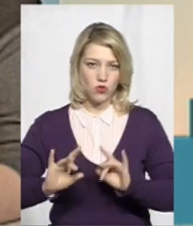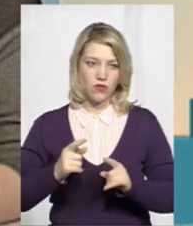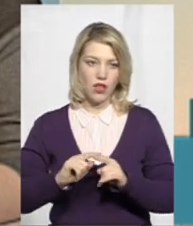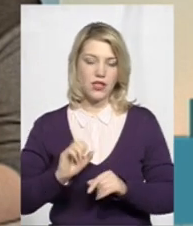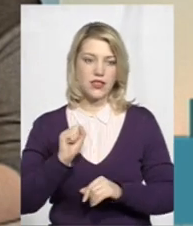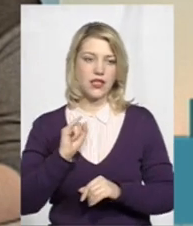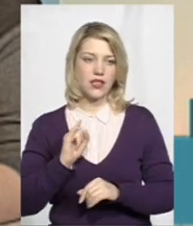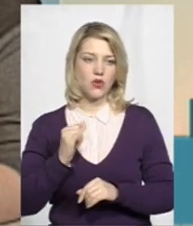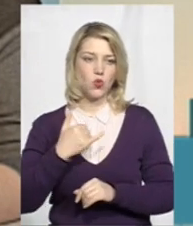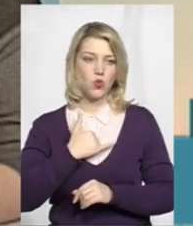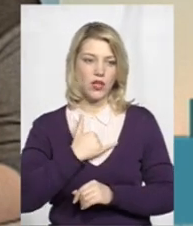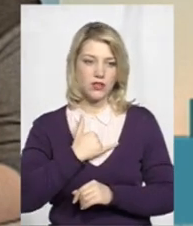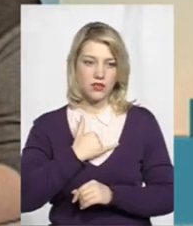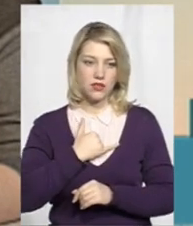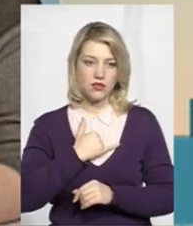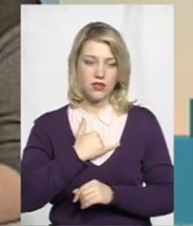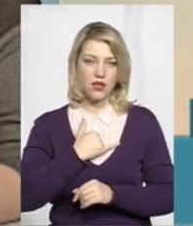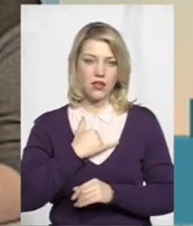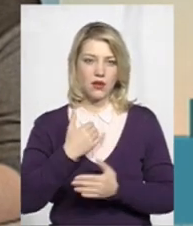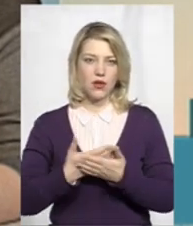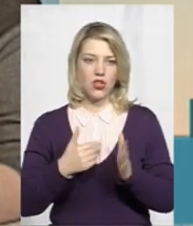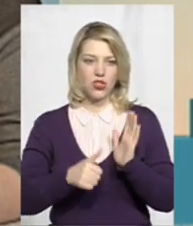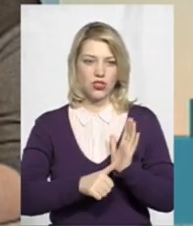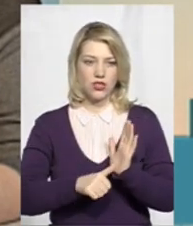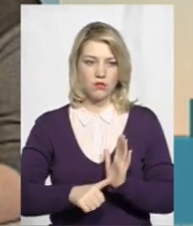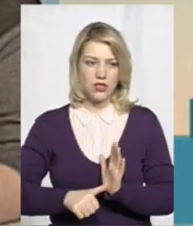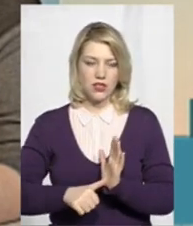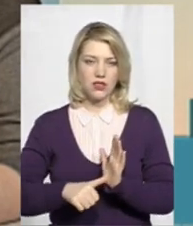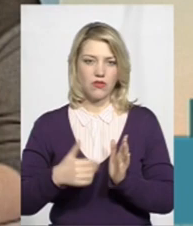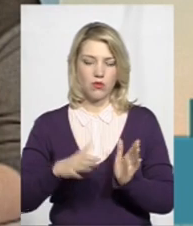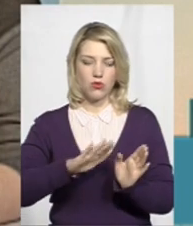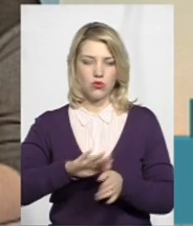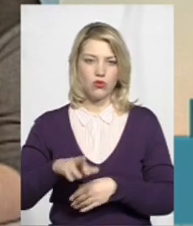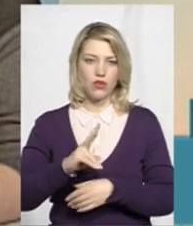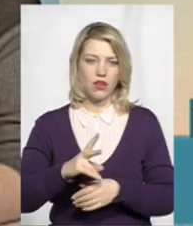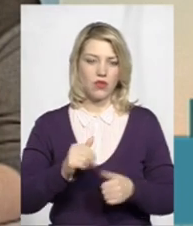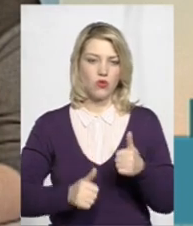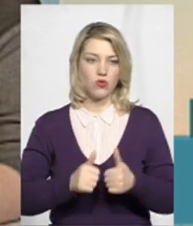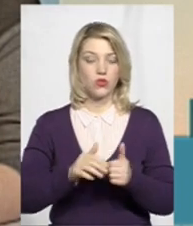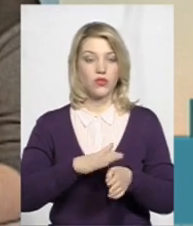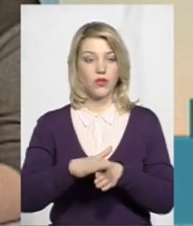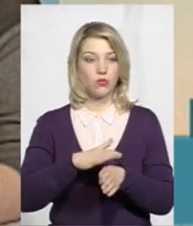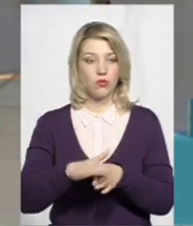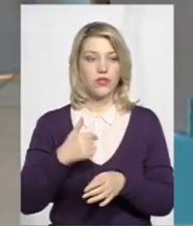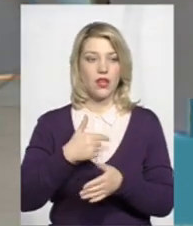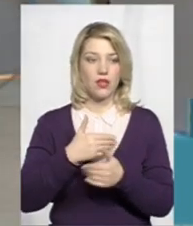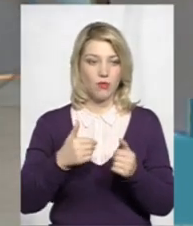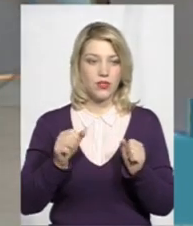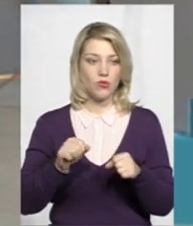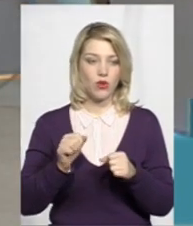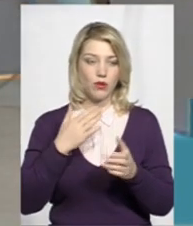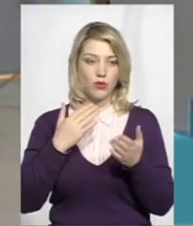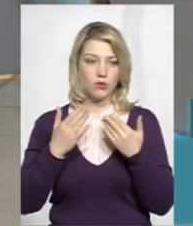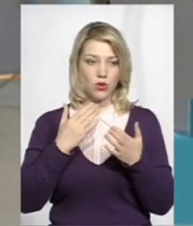як мінімум, вже в нас практично 6 місяців пройшло від того, як конкурс відбувся. І ми змогли, в принципі,